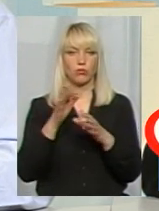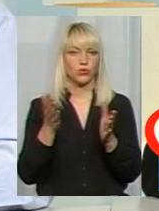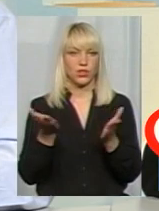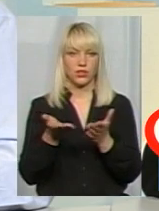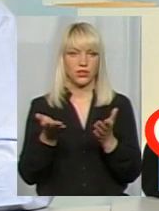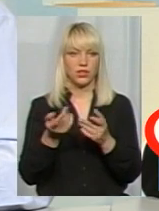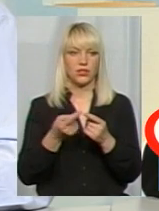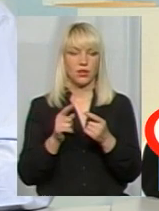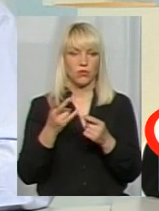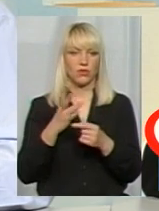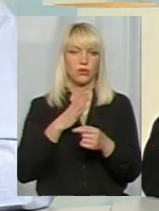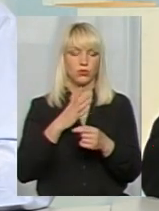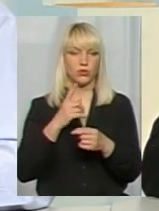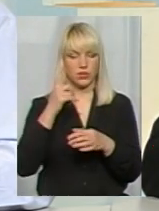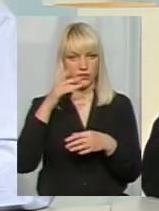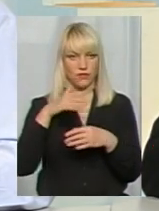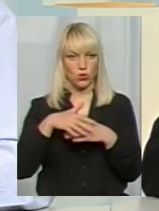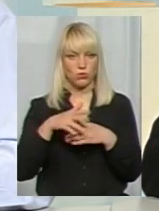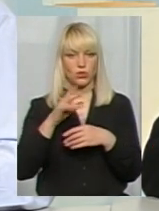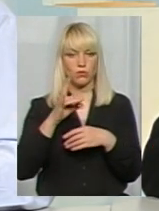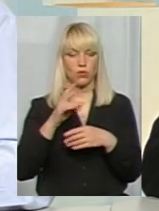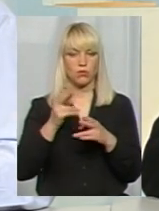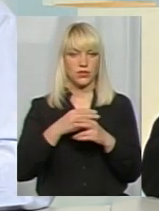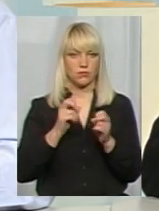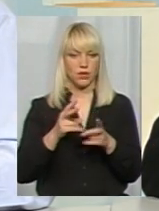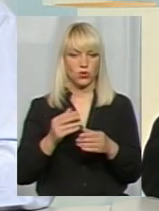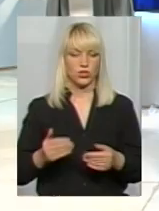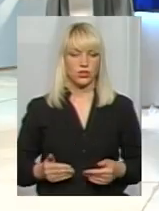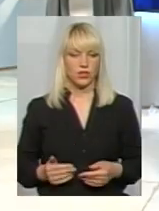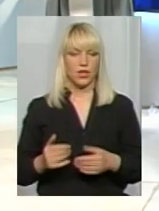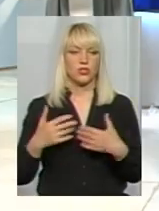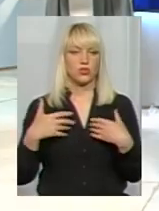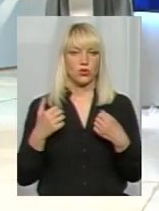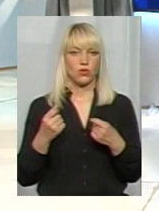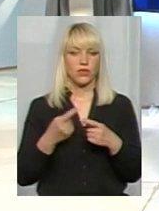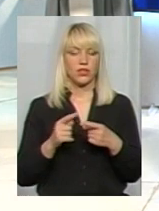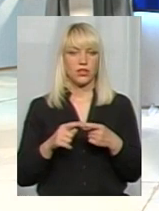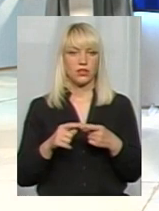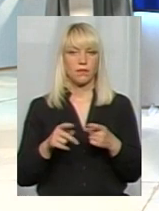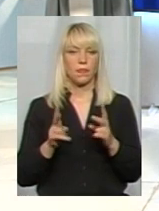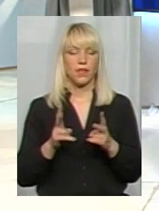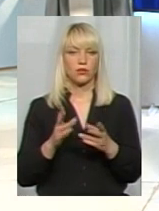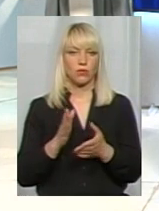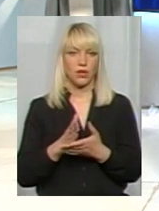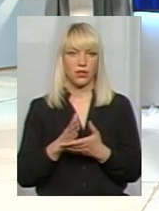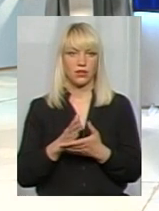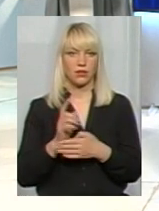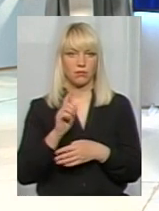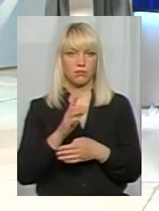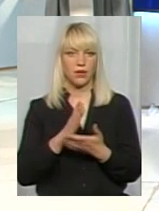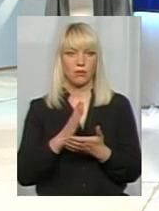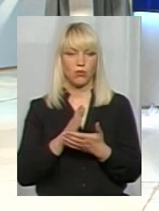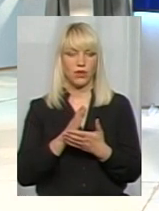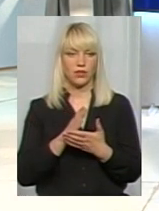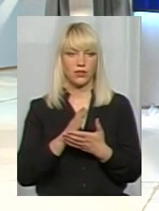Це має бути, в першу чергу, свідомість про безпеку, життя і здоров'я тих, хто має там перебувати,